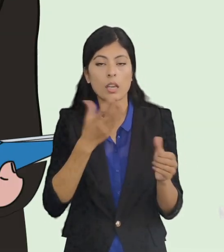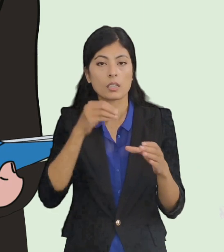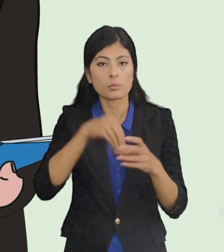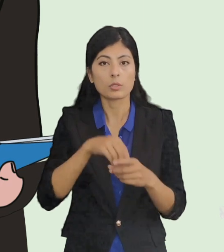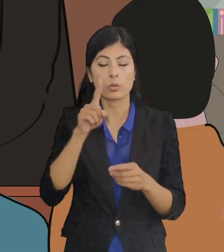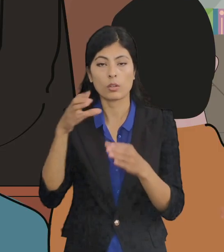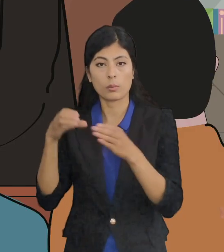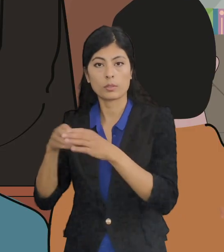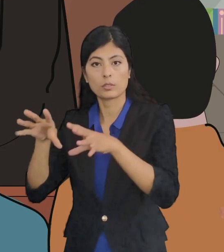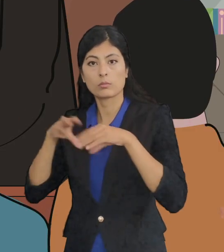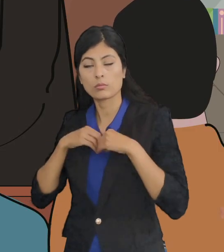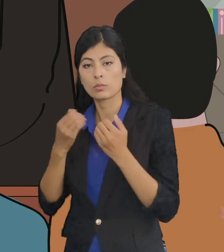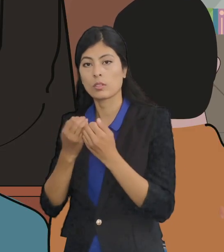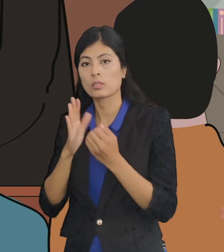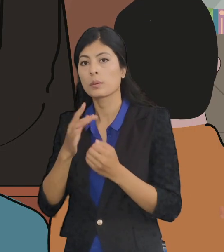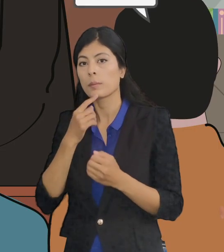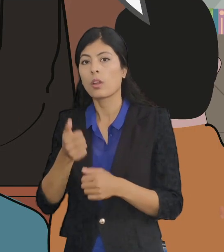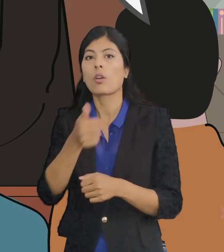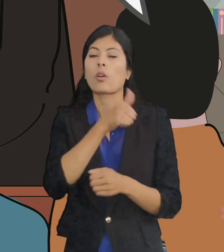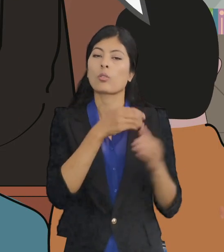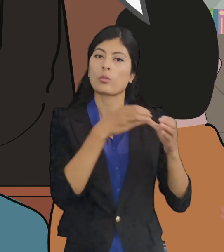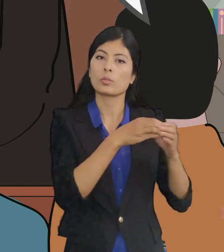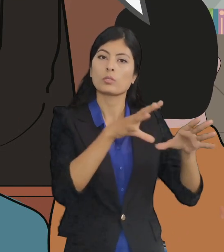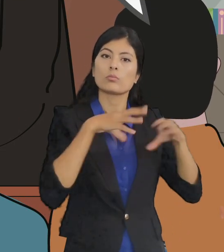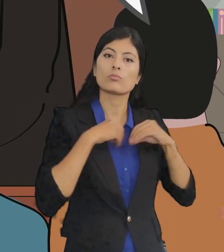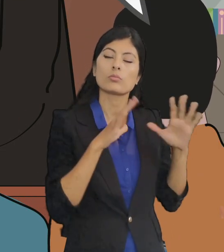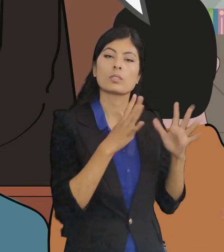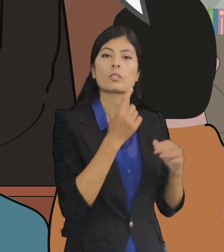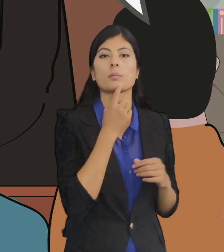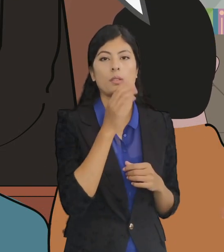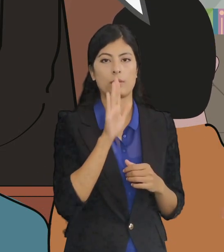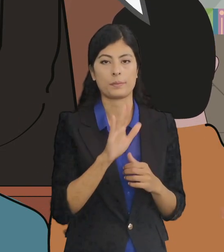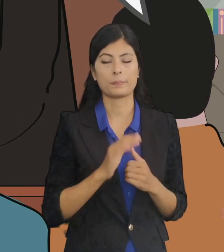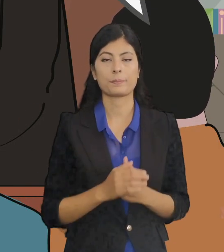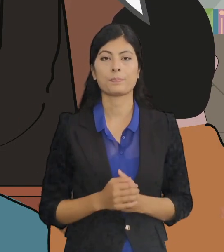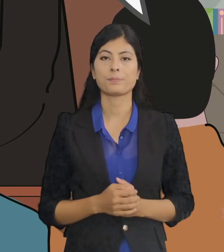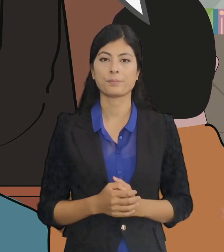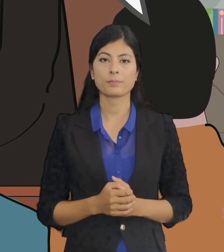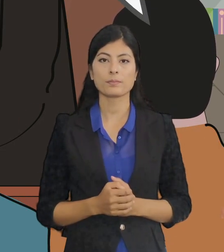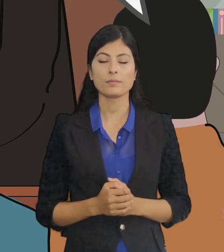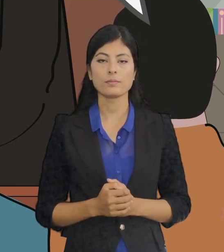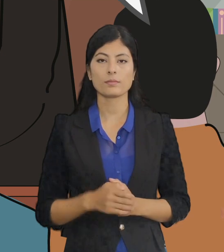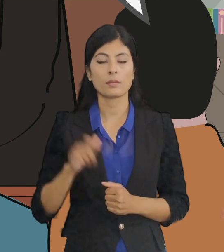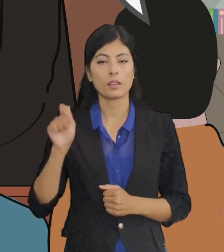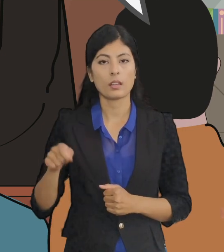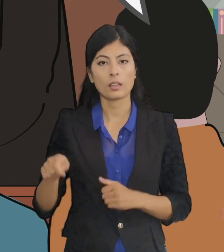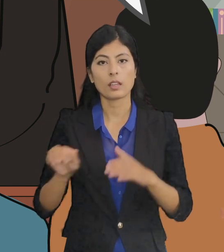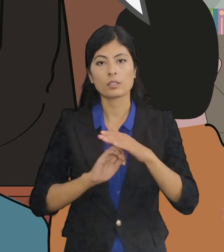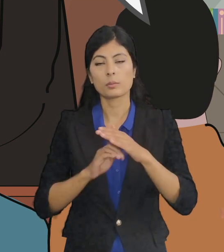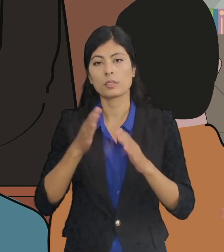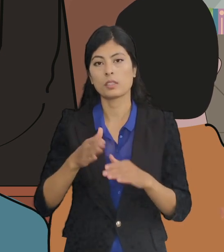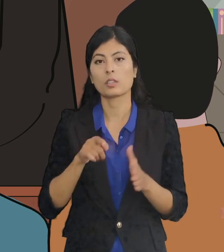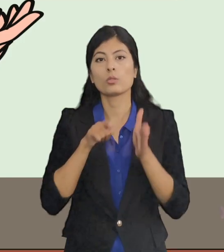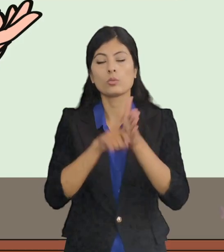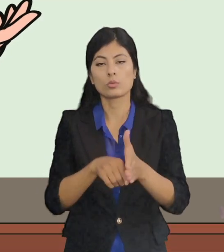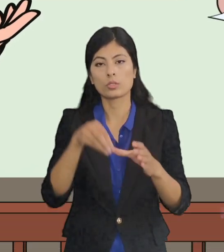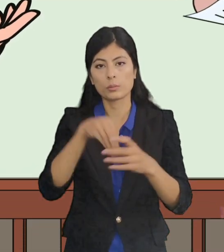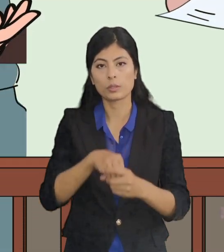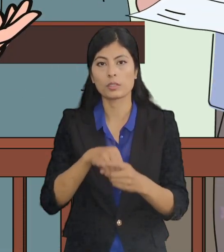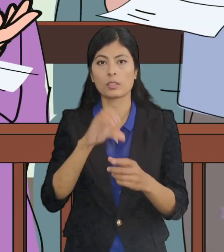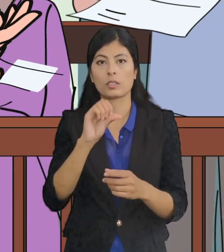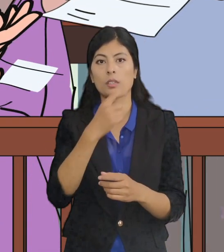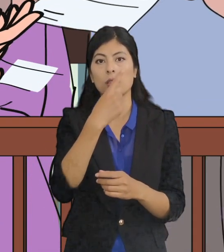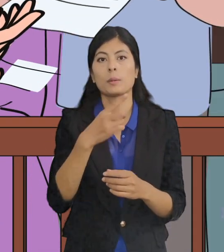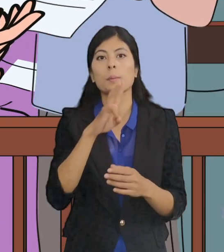एगो पक्च सहमती जनवा यह जबकी 20 स्कथ असहमती जनवा कैं। न्याइक समीती द्वरा सिकाईत में